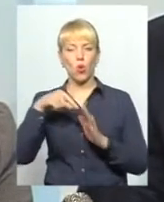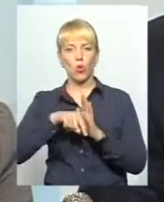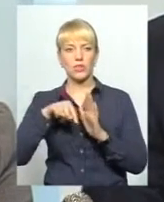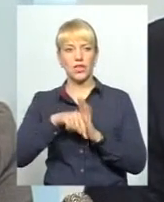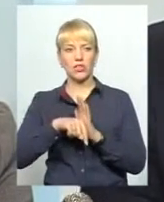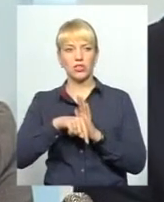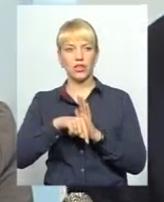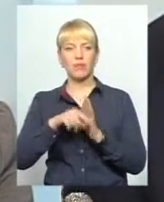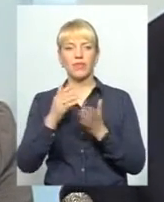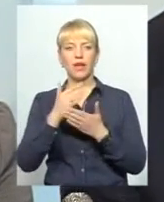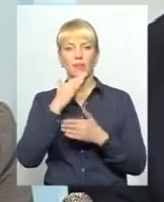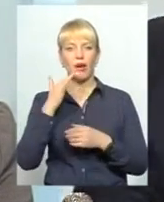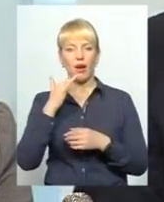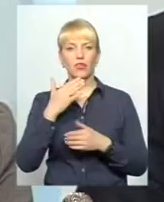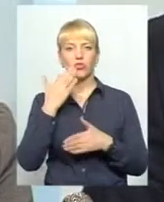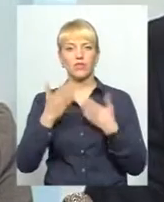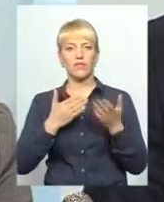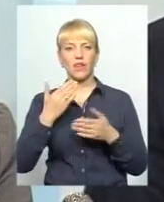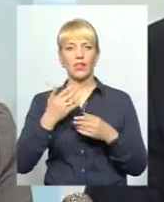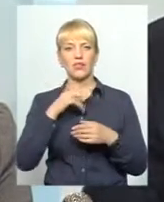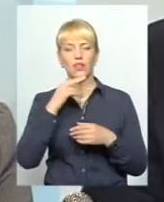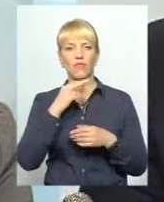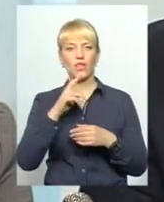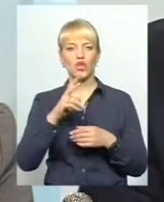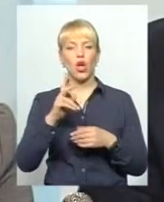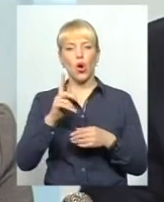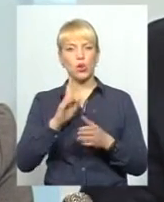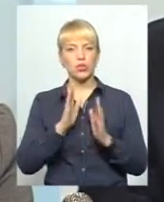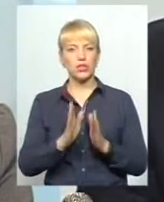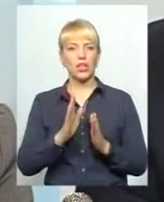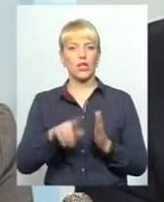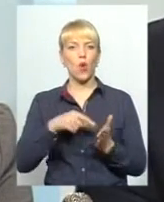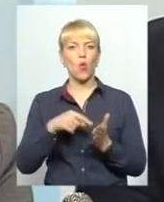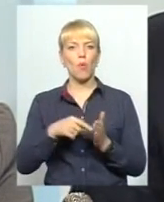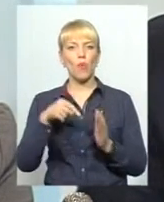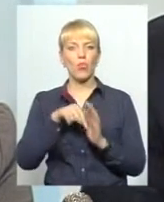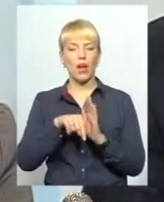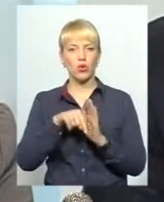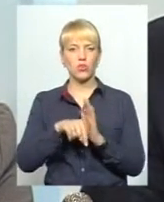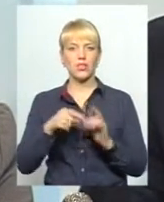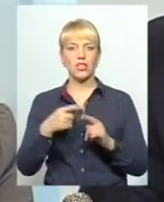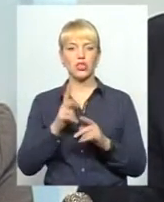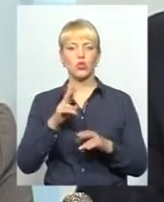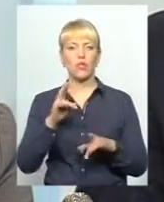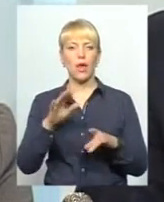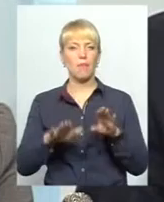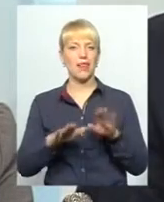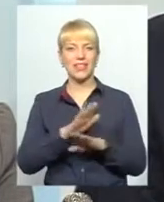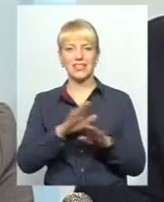підкреслюю, тому що є багато звернень і заважень, то саме комунального значення, тобто тих, які на балансі, не державного.